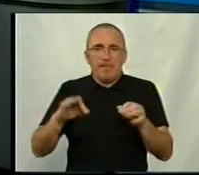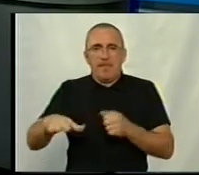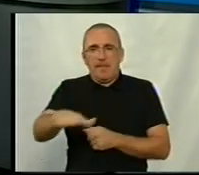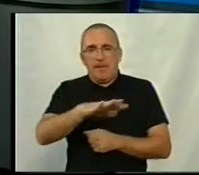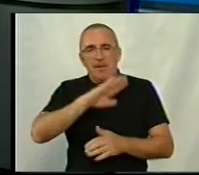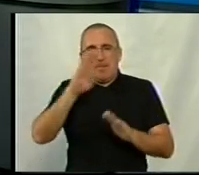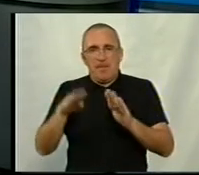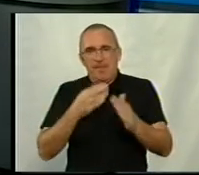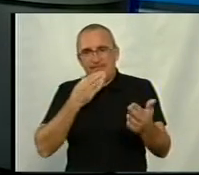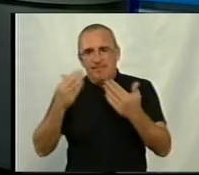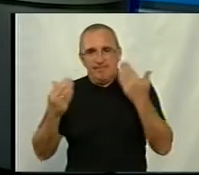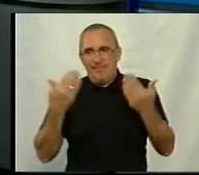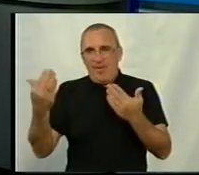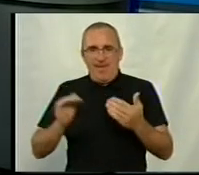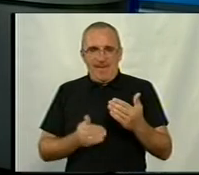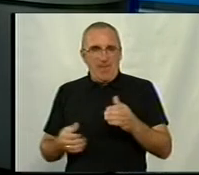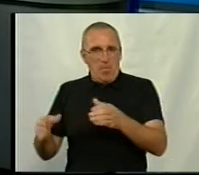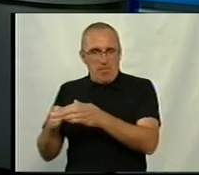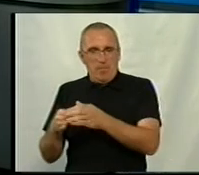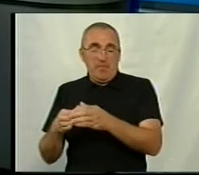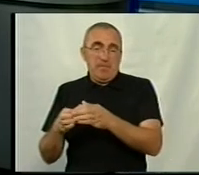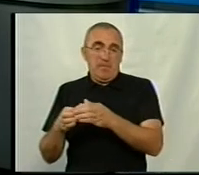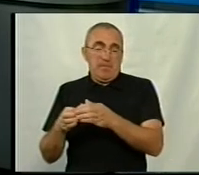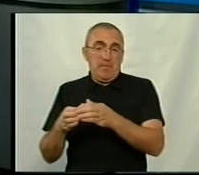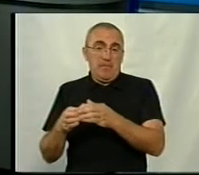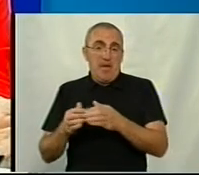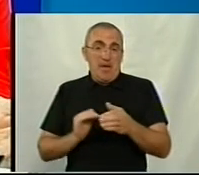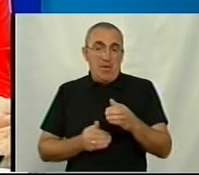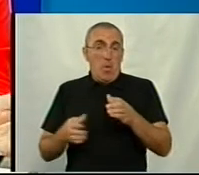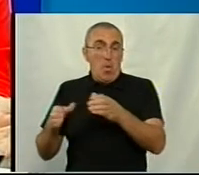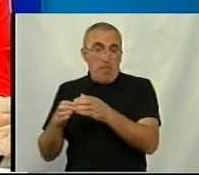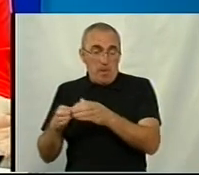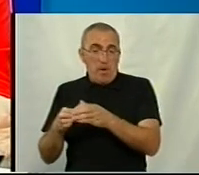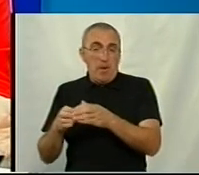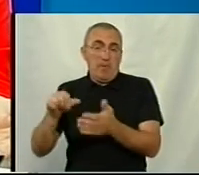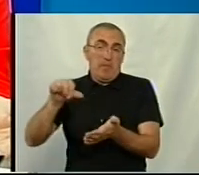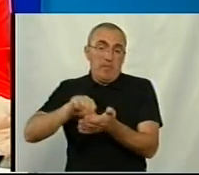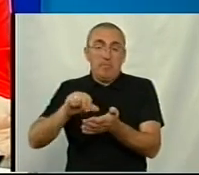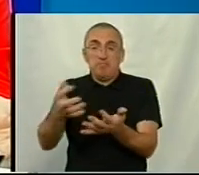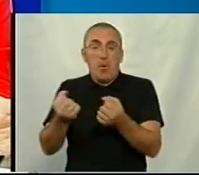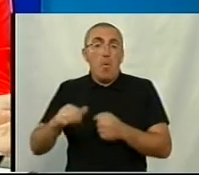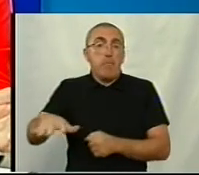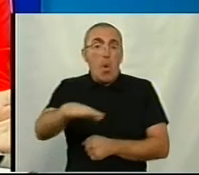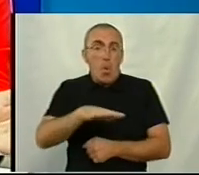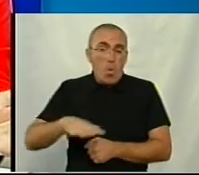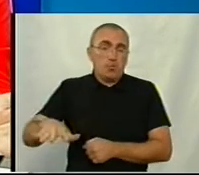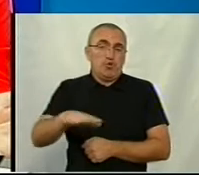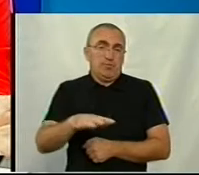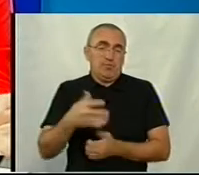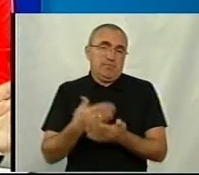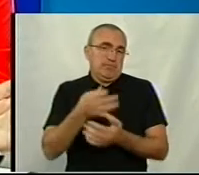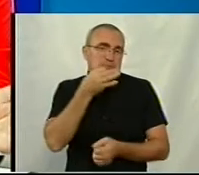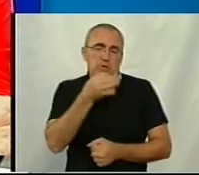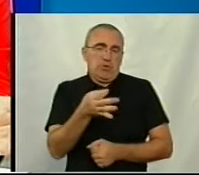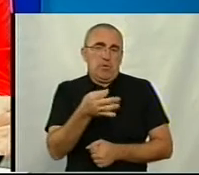під експозицією їхніх компаній. В принципі, компанії беруть ті площі, які, ну, скажімо